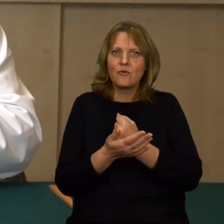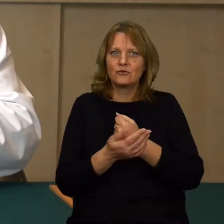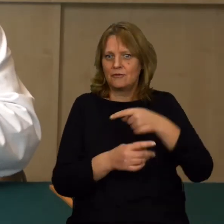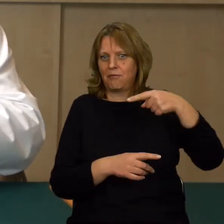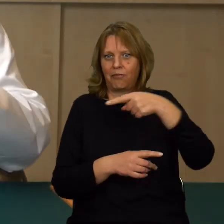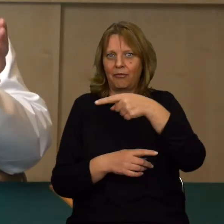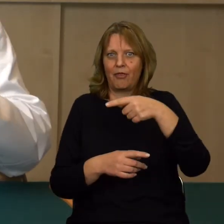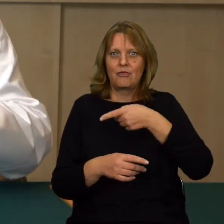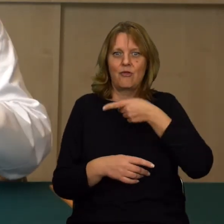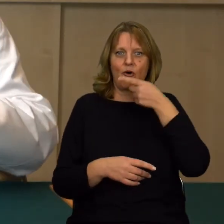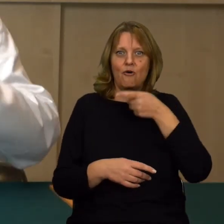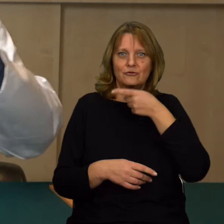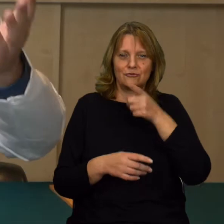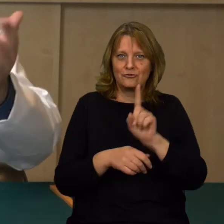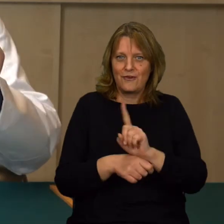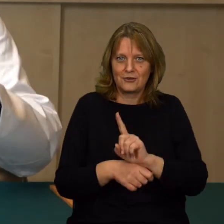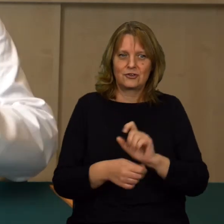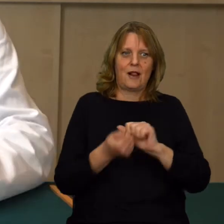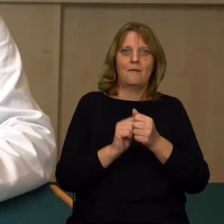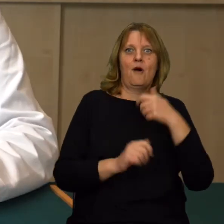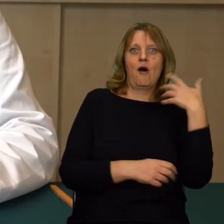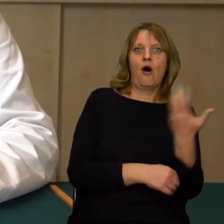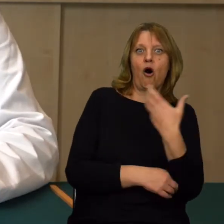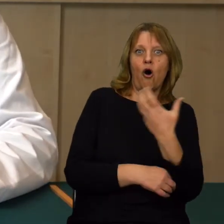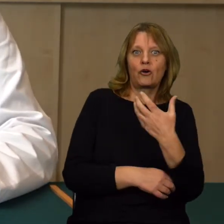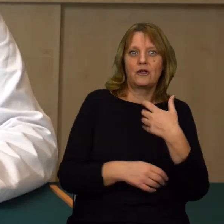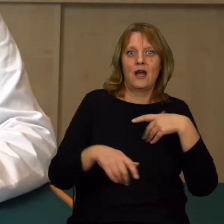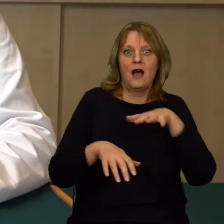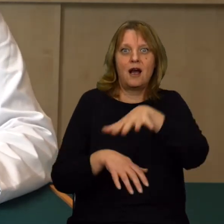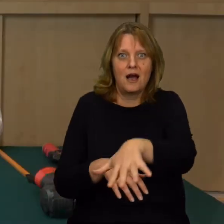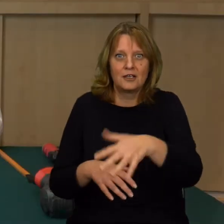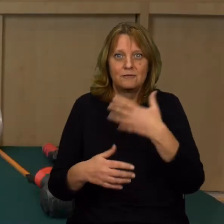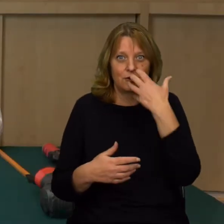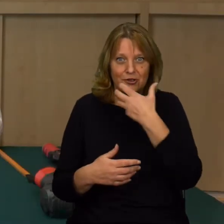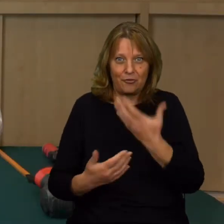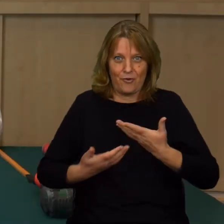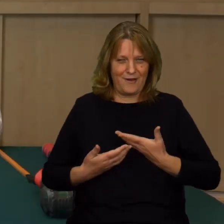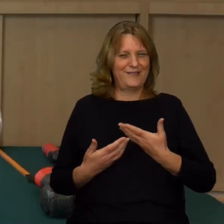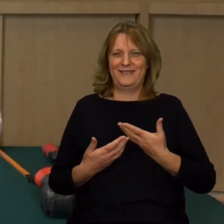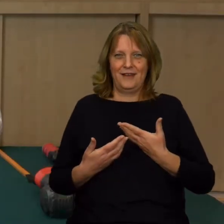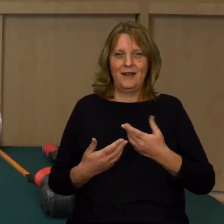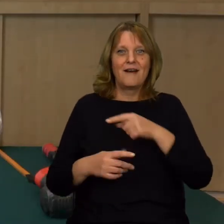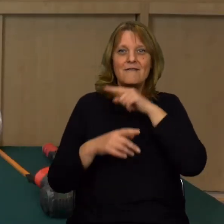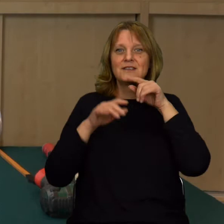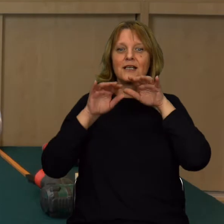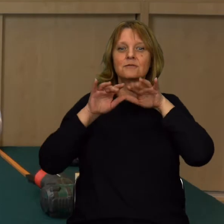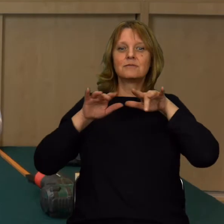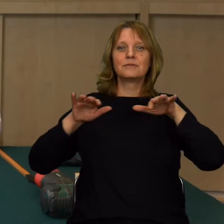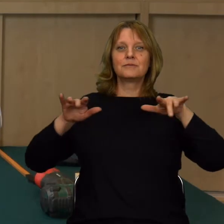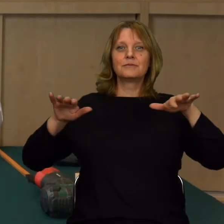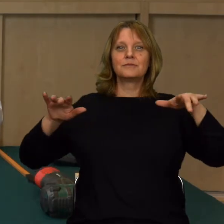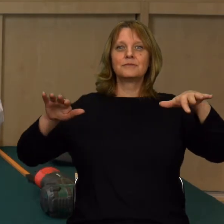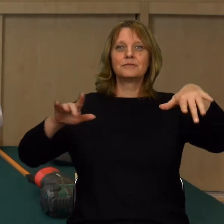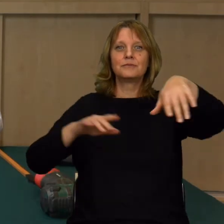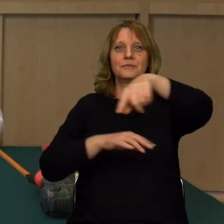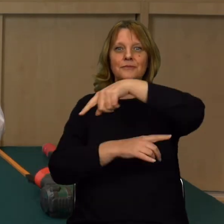palca do świeczki albo do ognia, albo siadać nad ogniem, żeby się ogrzać od niego. Wystarczy, że będzie docierało do nas